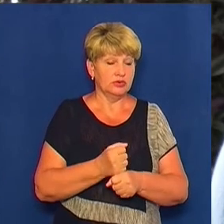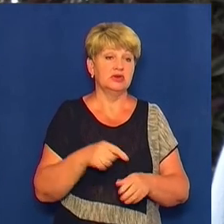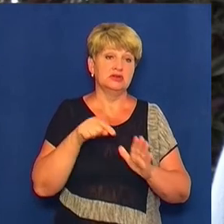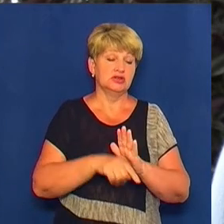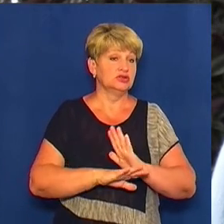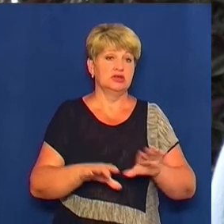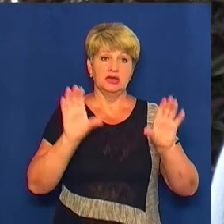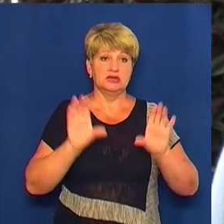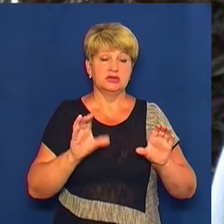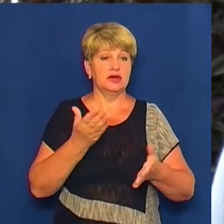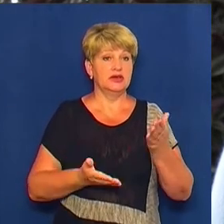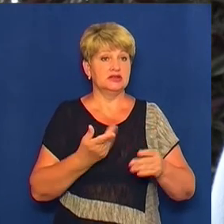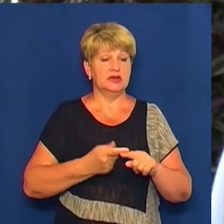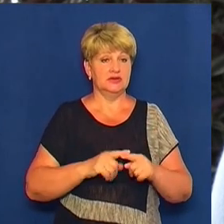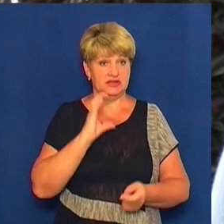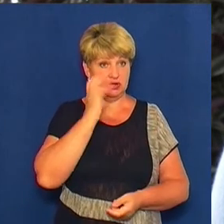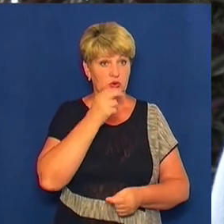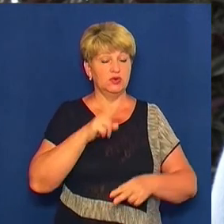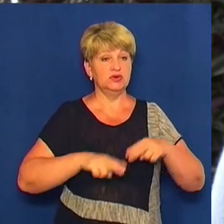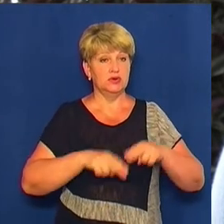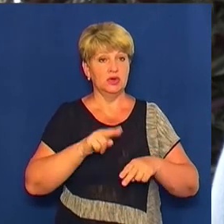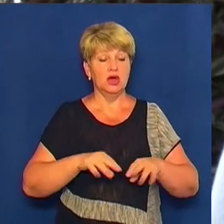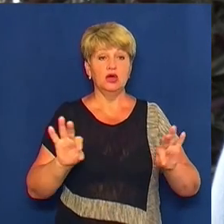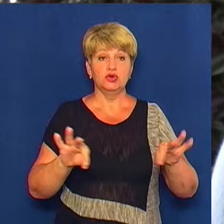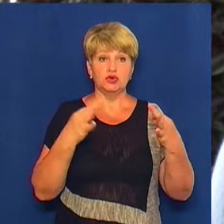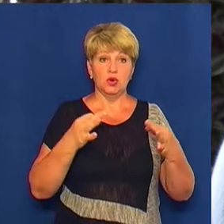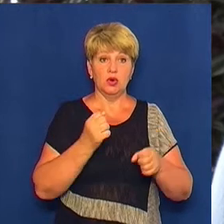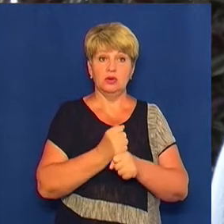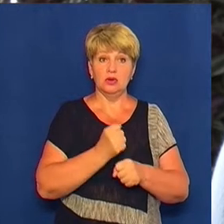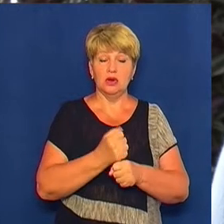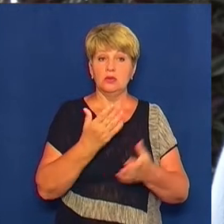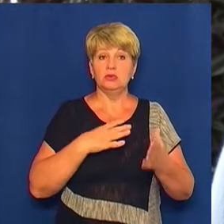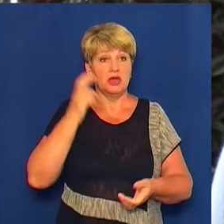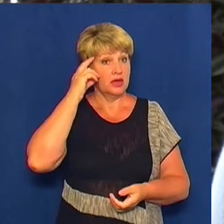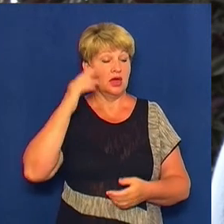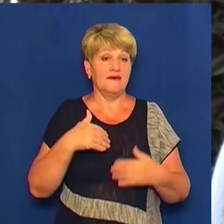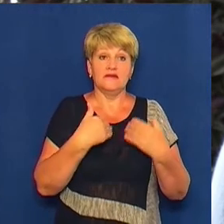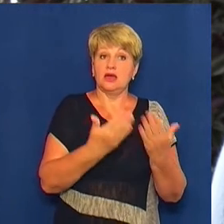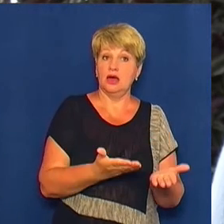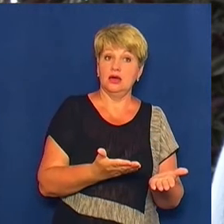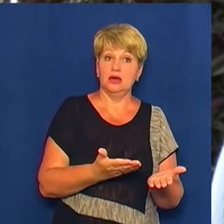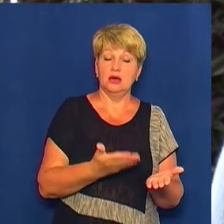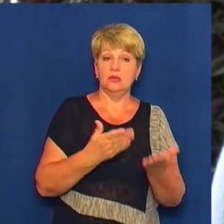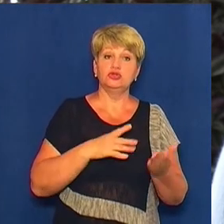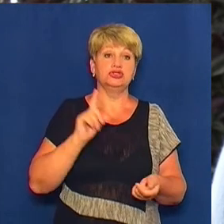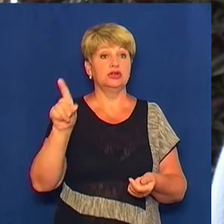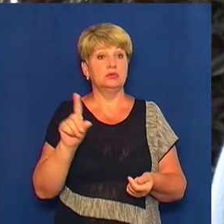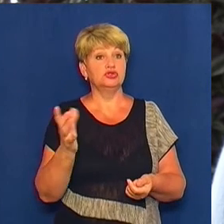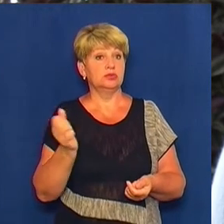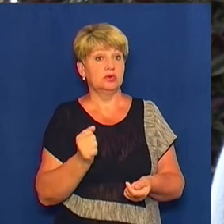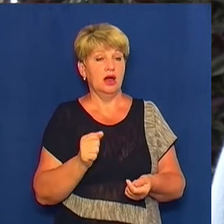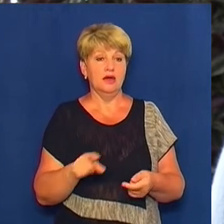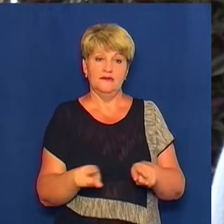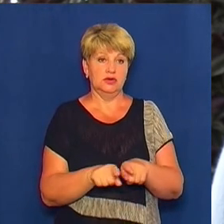це серйозне будівництво, як дозвільні документи Київ надає, може вони там щось брали. Але разом з тим, це рівно